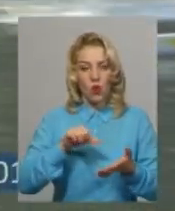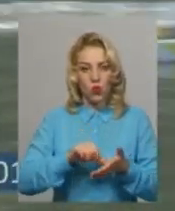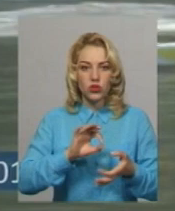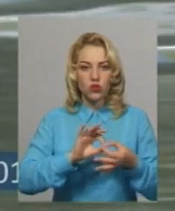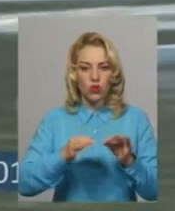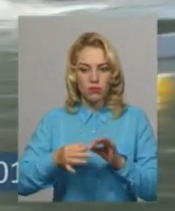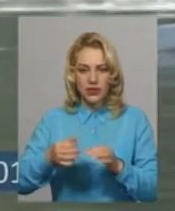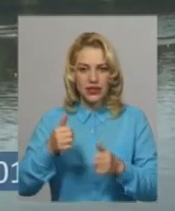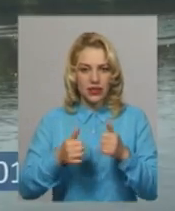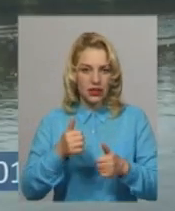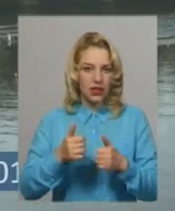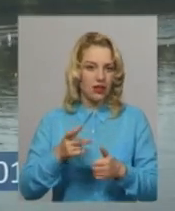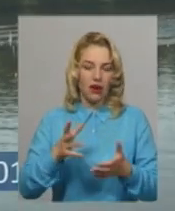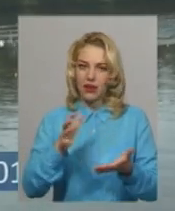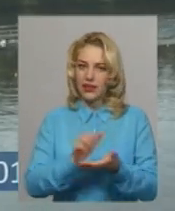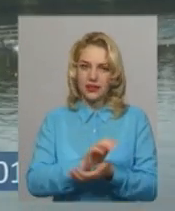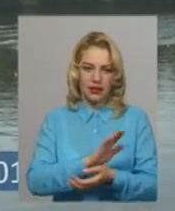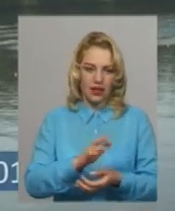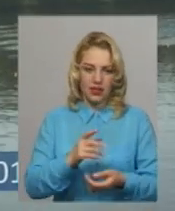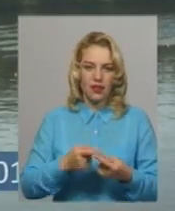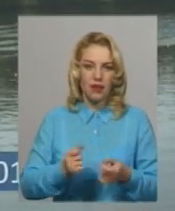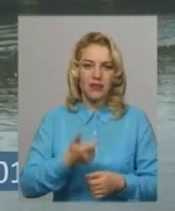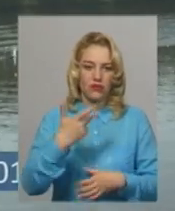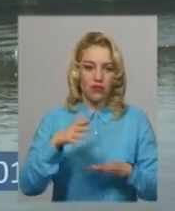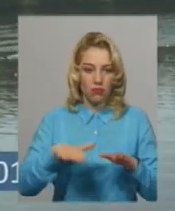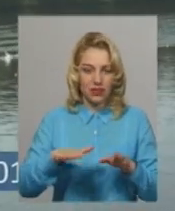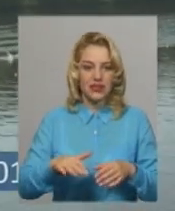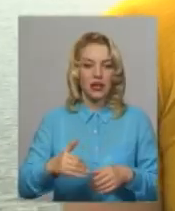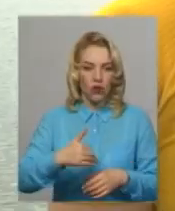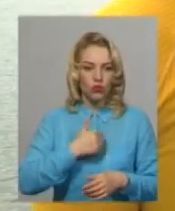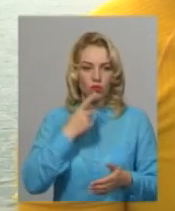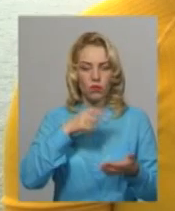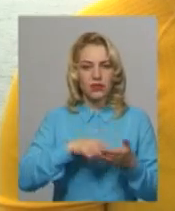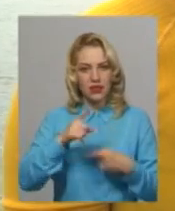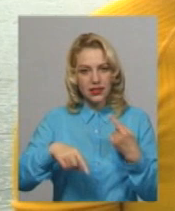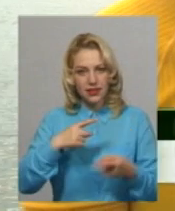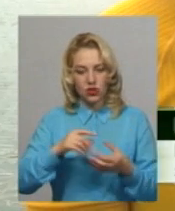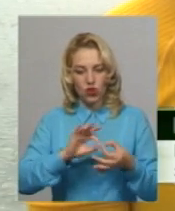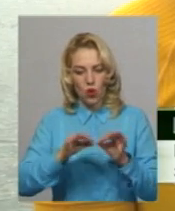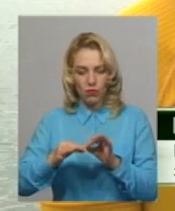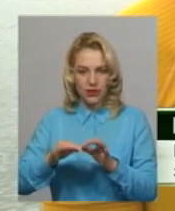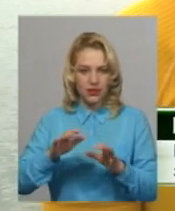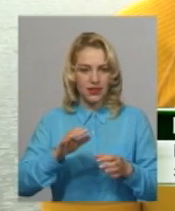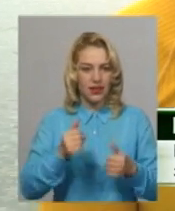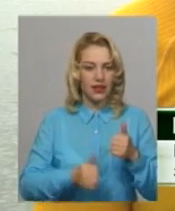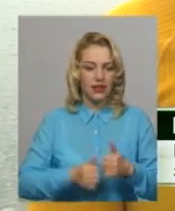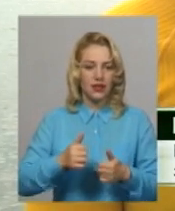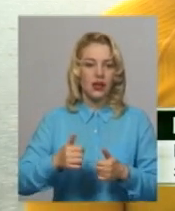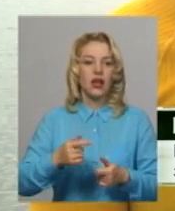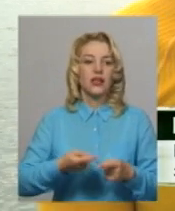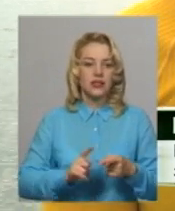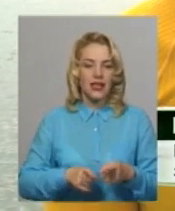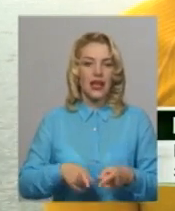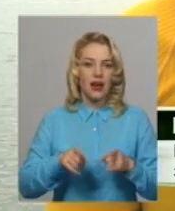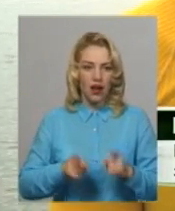посіла. За її словами, отримати ще одну путівку на Олімпійські ігри цілком реально. Завжди все реально, головне це тренуватися